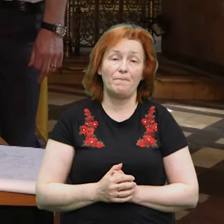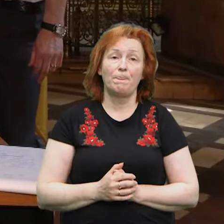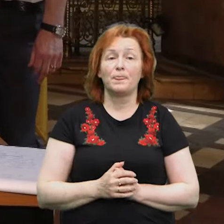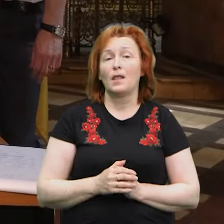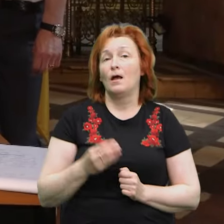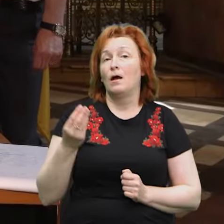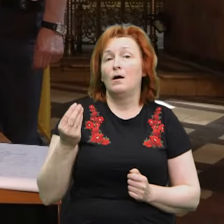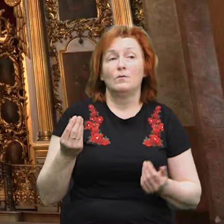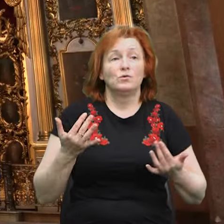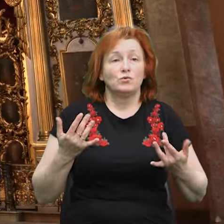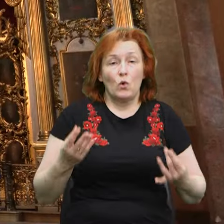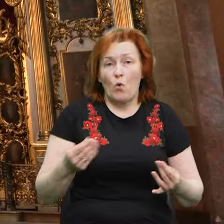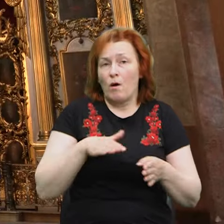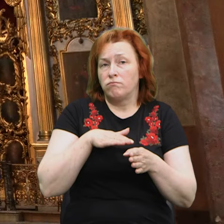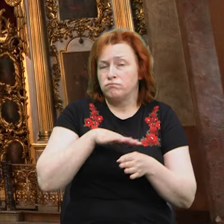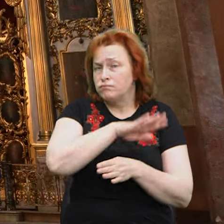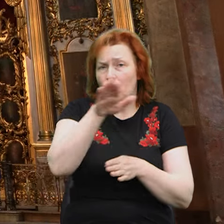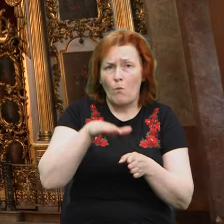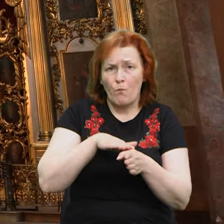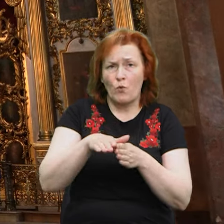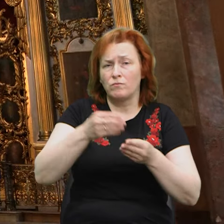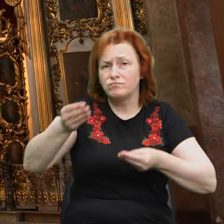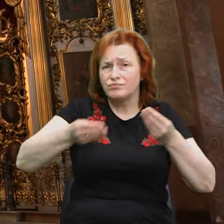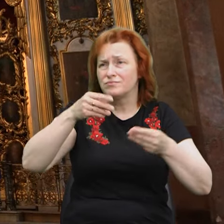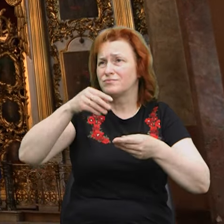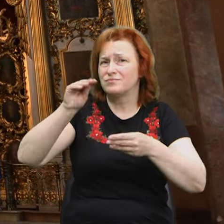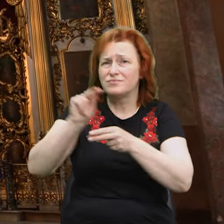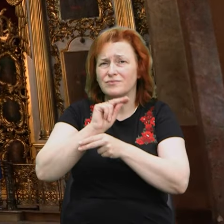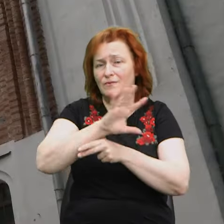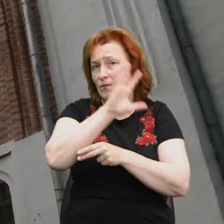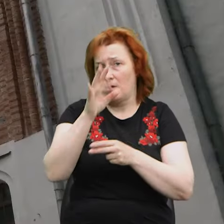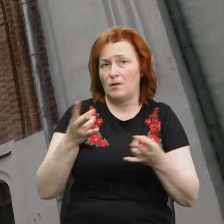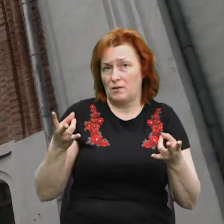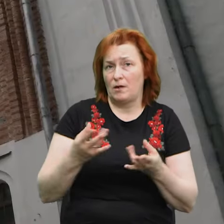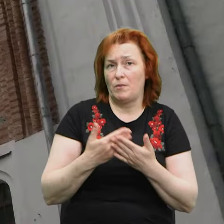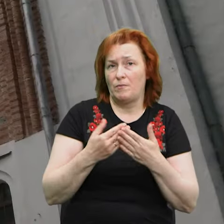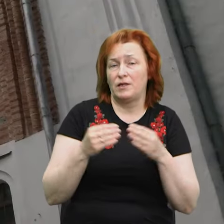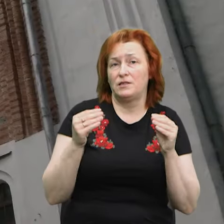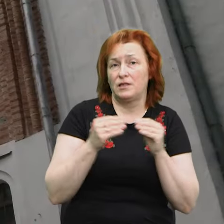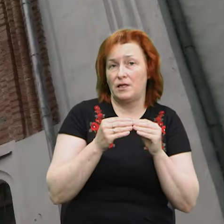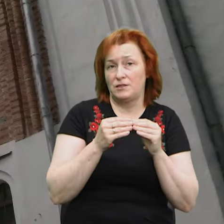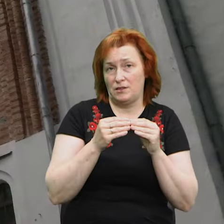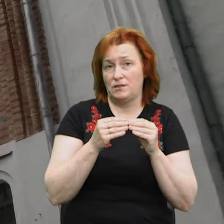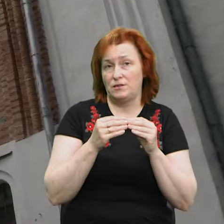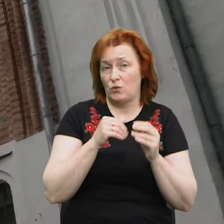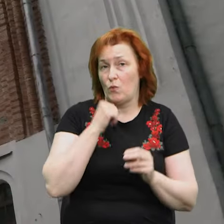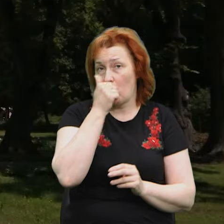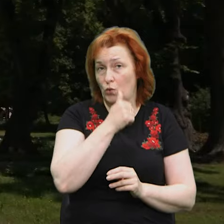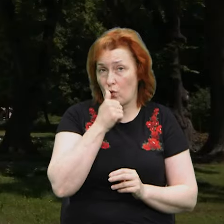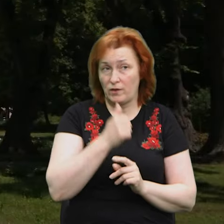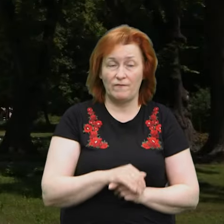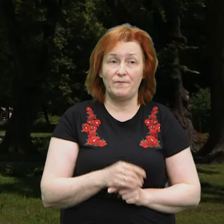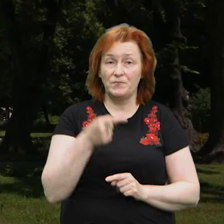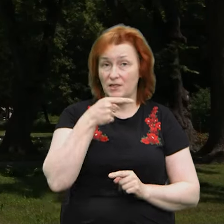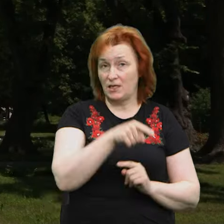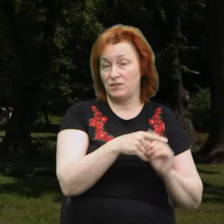оцінками фахівців, на повну реставрацію Чернігівського собору піде близько 10 років. Нагадаю, Спасо-Преображенський собор з 1991